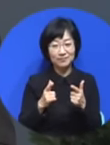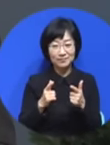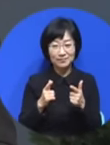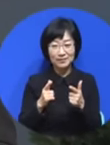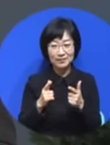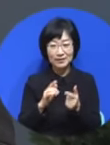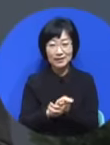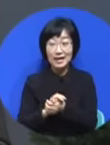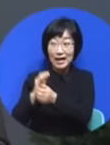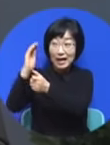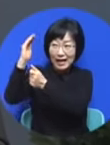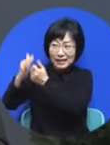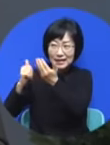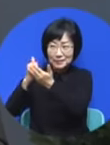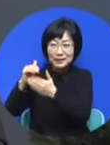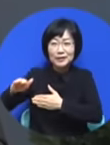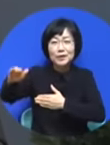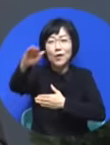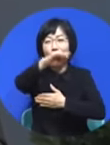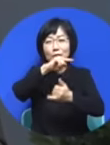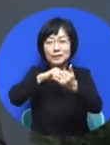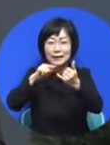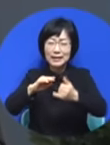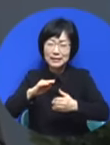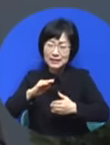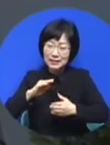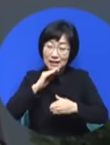하나님은 여러분에게 진짜 응답을 주시려고 하실 겁니다.